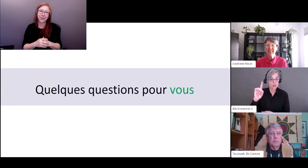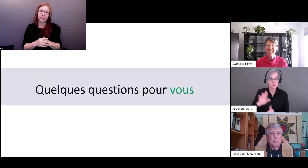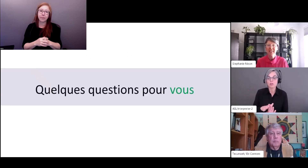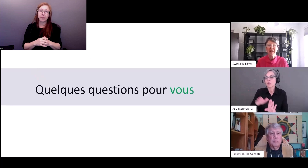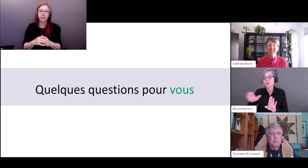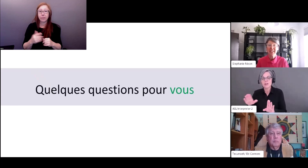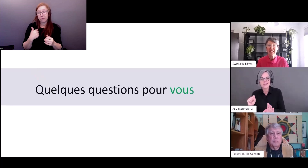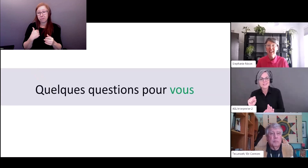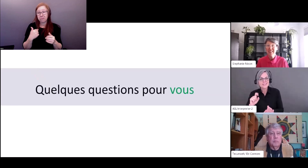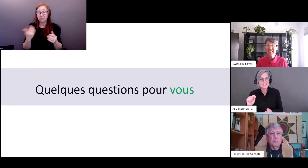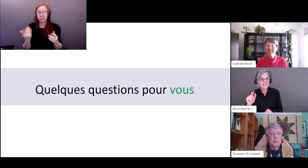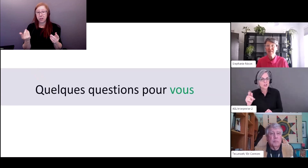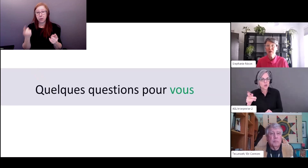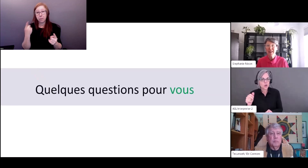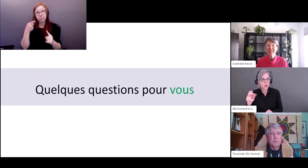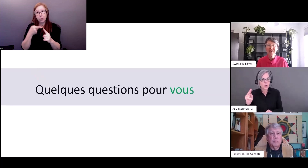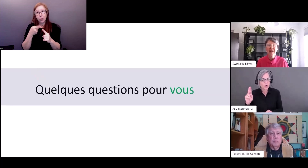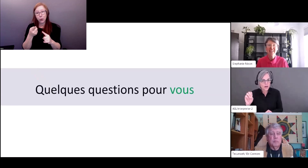Québec